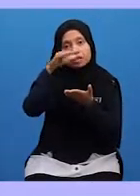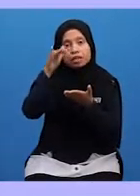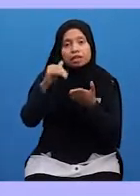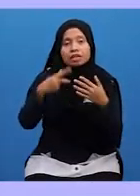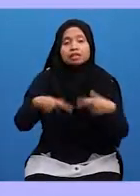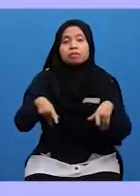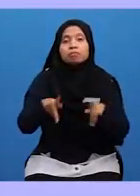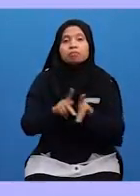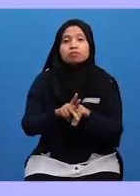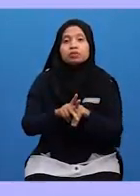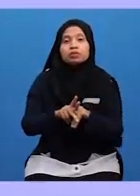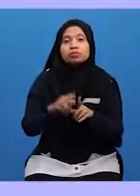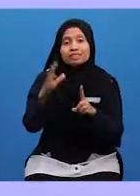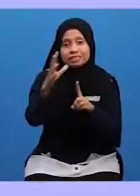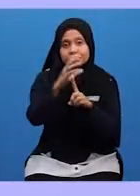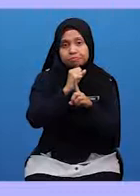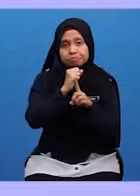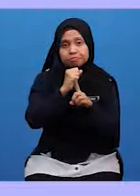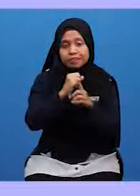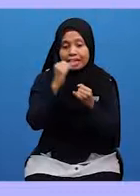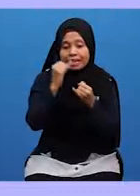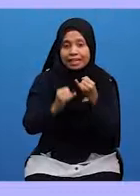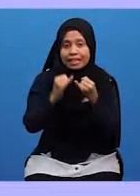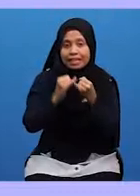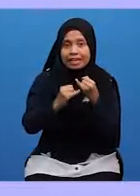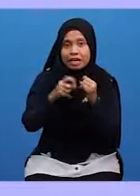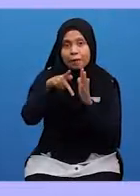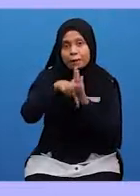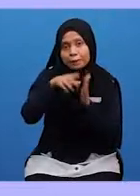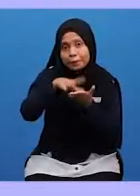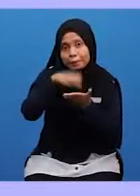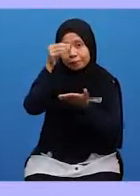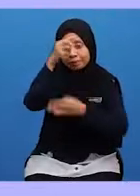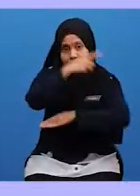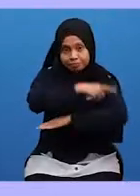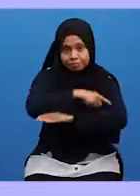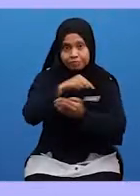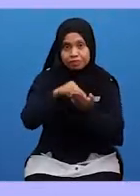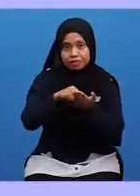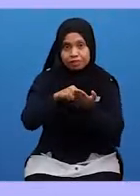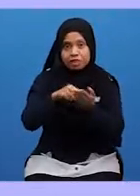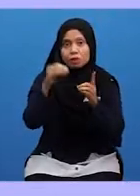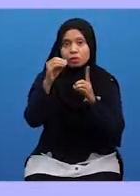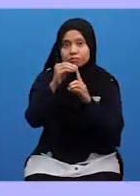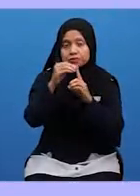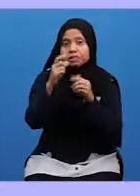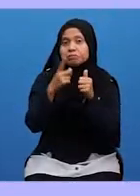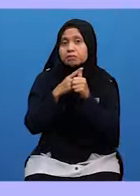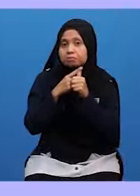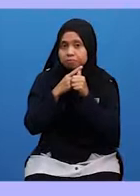perlu Ada murid-murid capai di akhir pembelajaran hari ini Objektif pembelajaran yang pertama